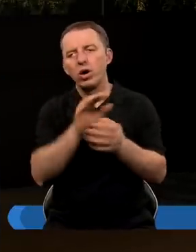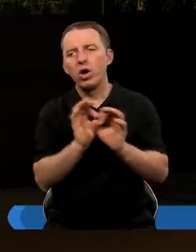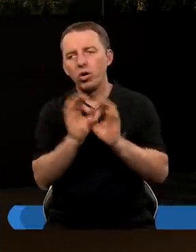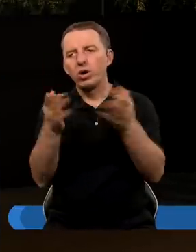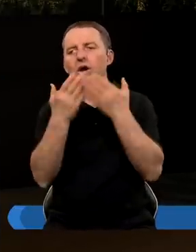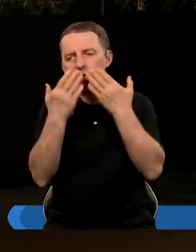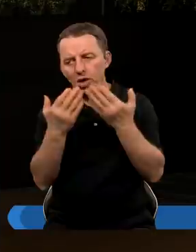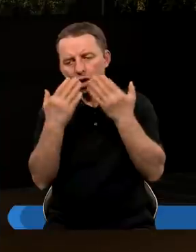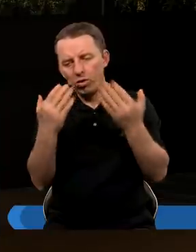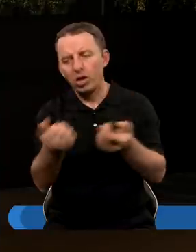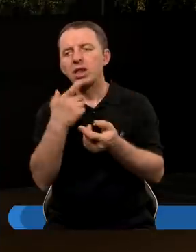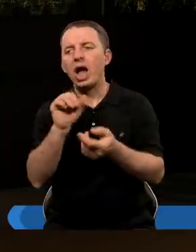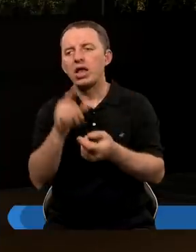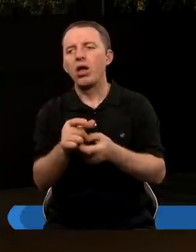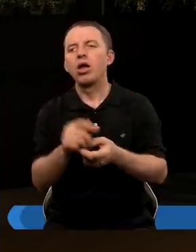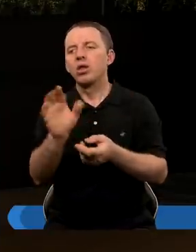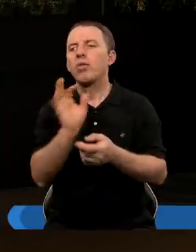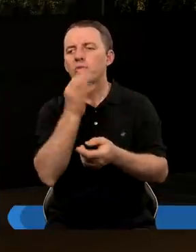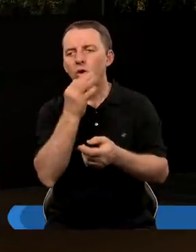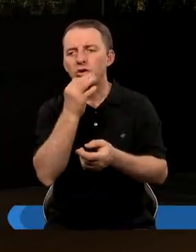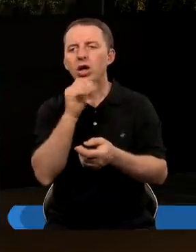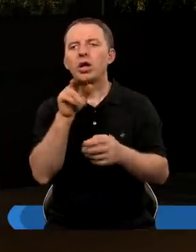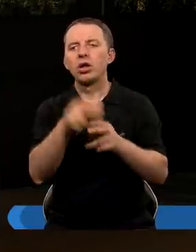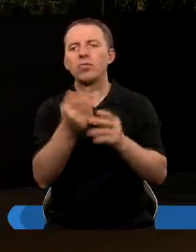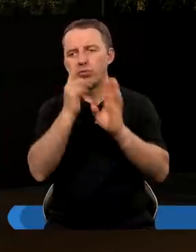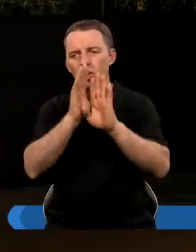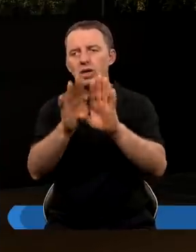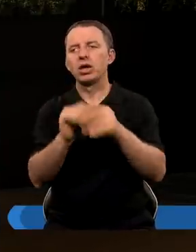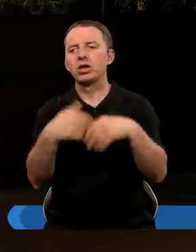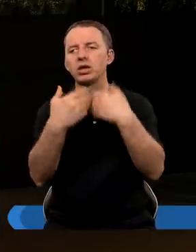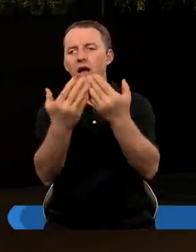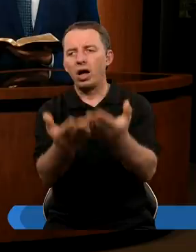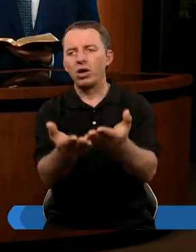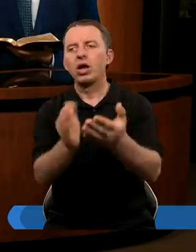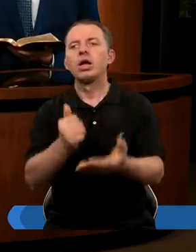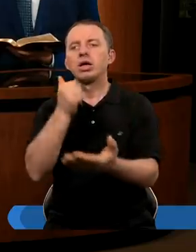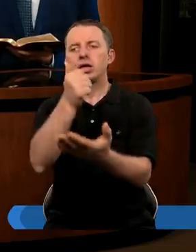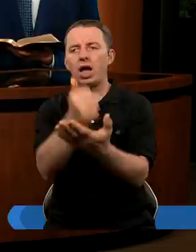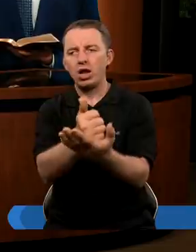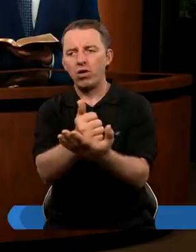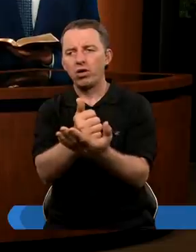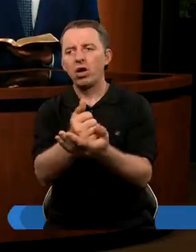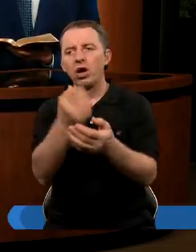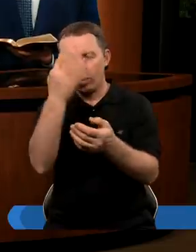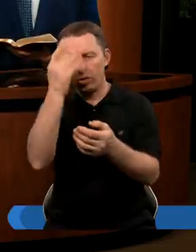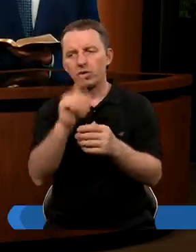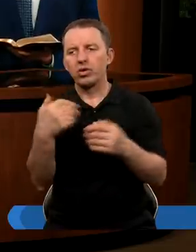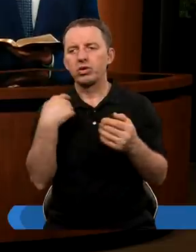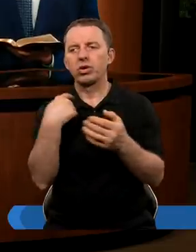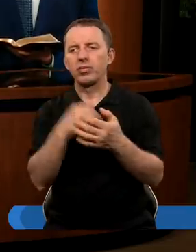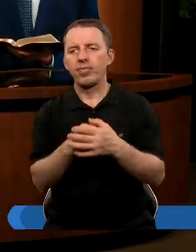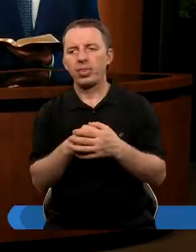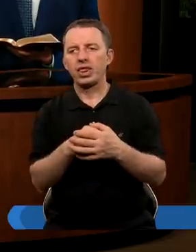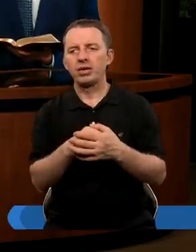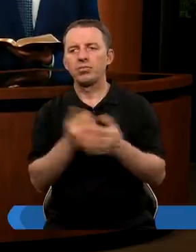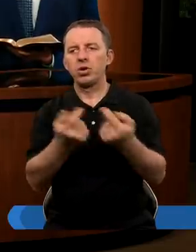oczywiście dziękuję Danielowi, trzech młodzieńcom. Zresztą też pokazane, że dał im jakieś stanowiska w swoim królestwie, które potem